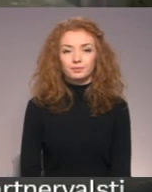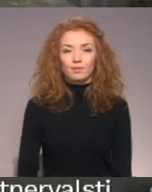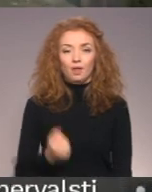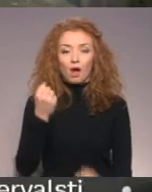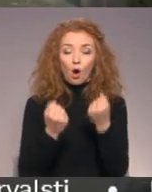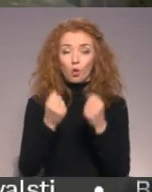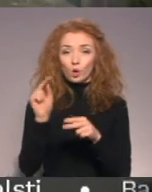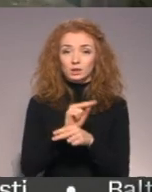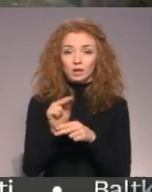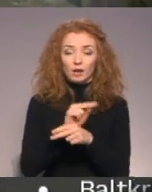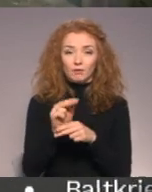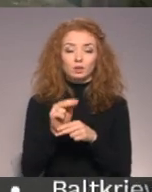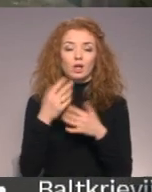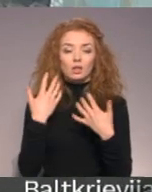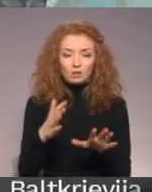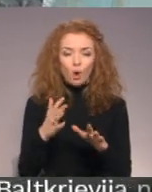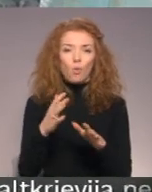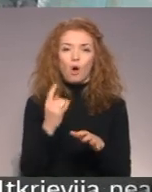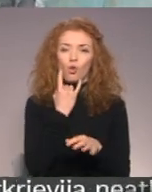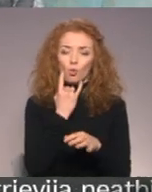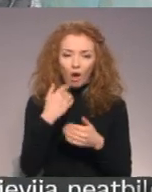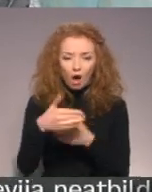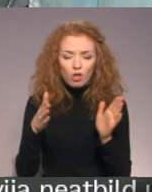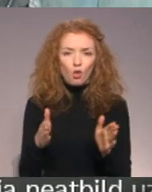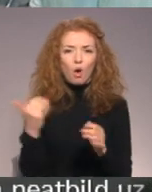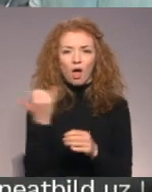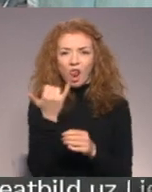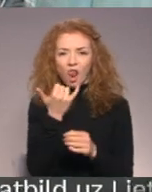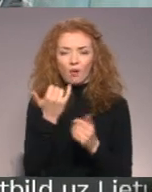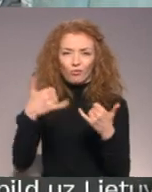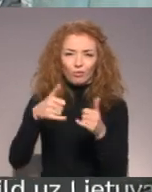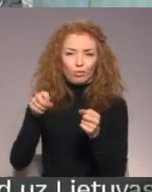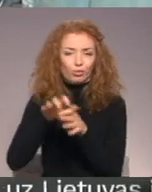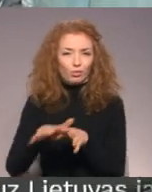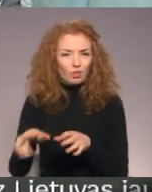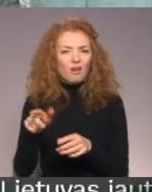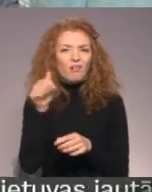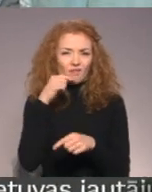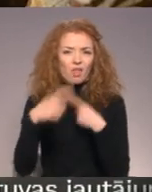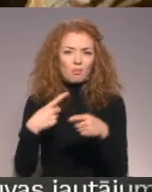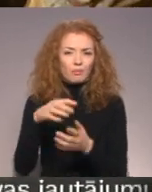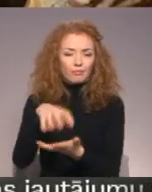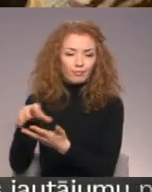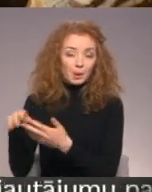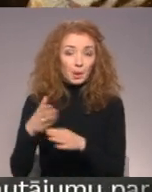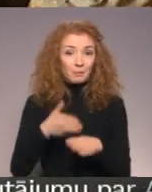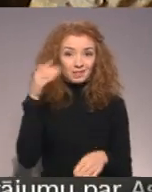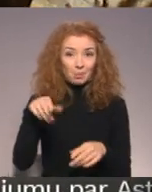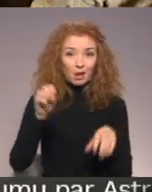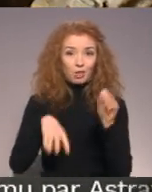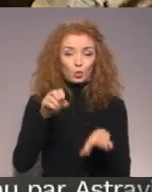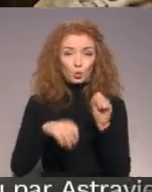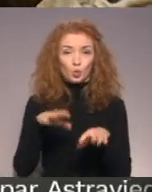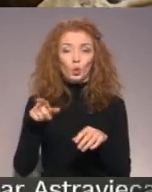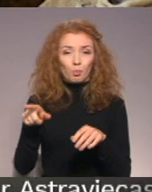Autoservisos savu laiku nokalpojuši akumulātori eļas un smērs ir ikdiena. Liela daļa no šiem bīstamajiem atkritumiem tiek